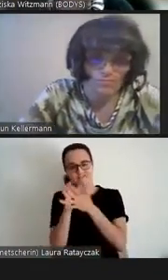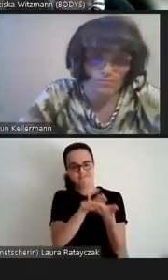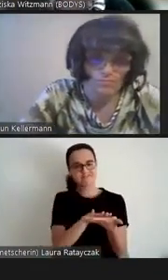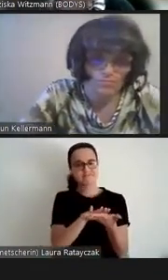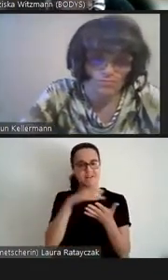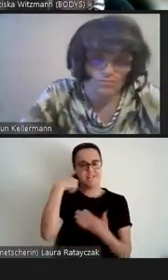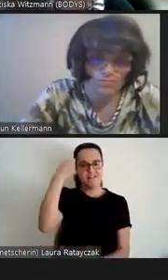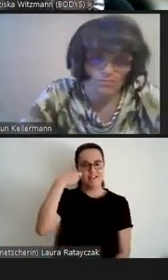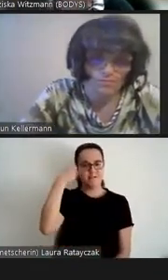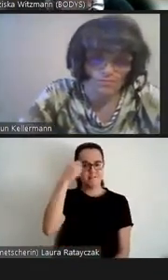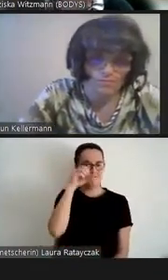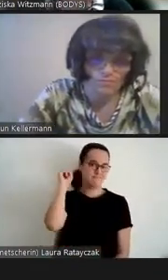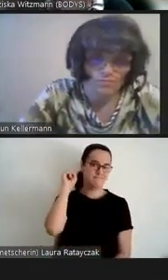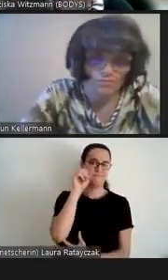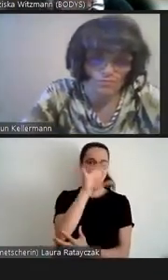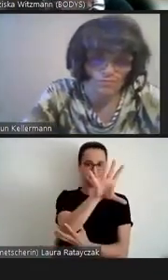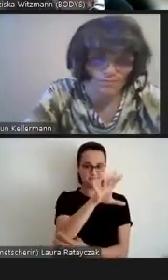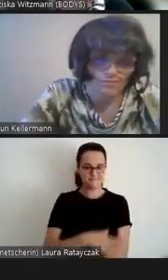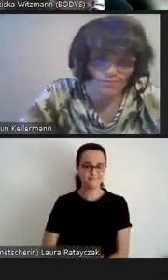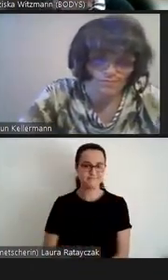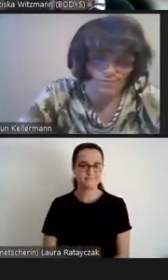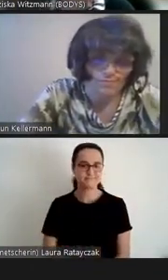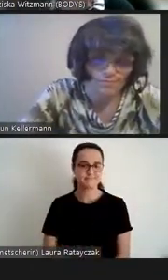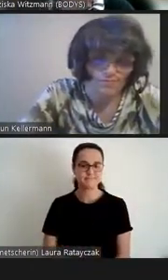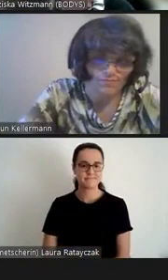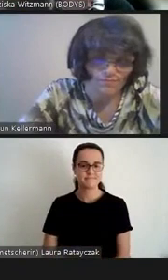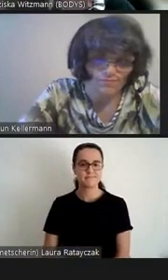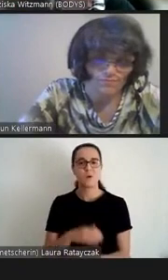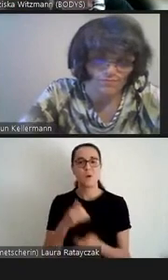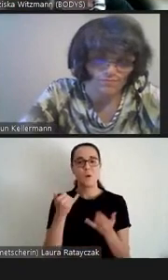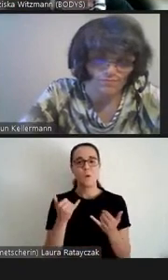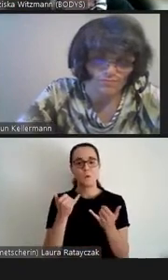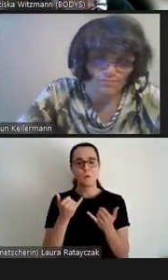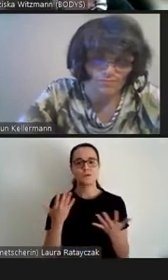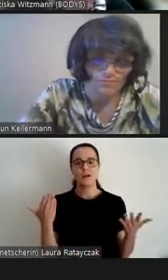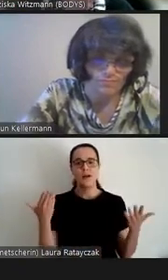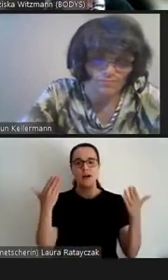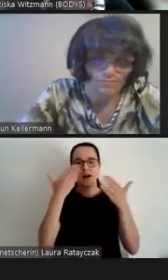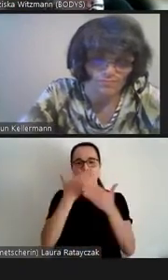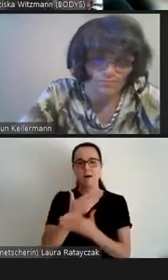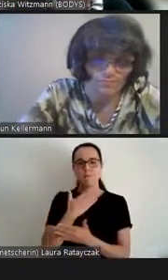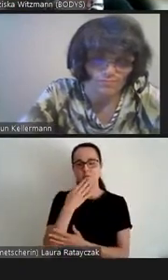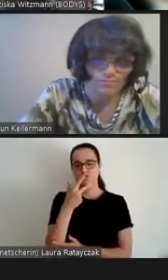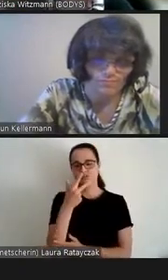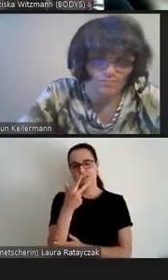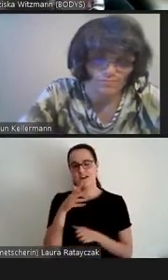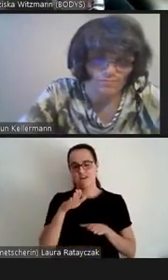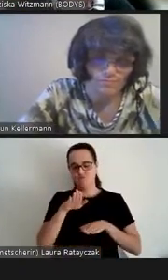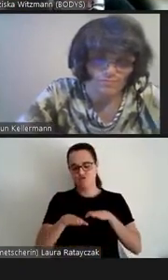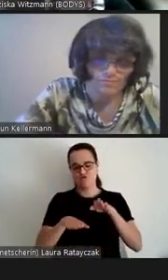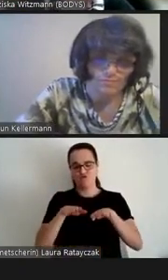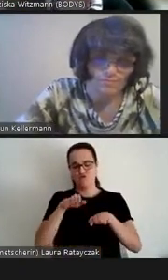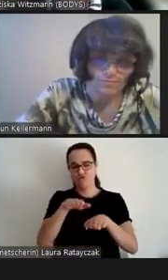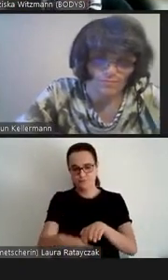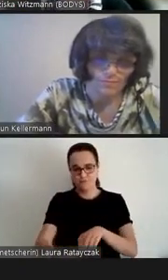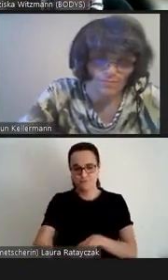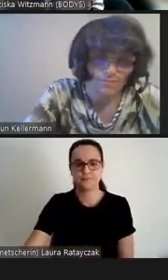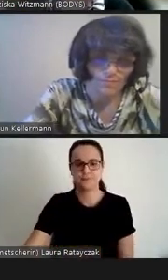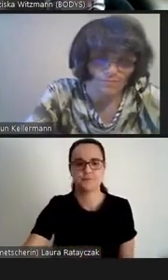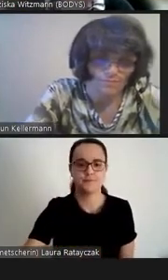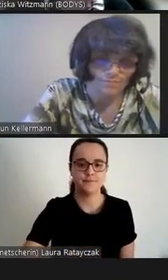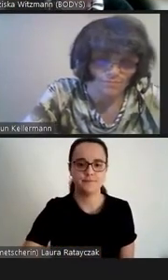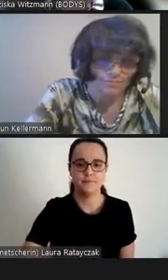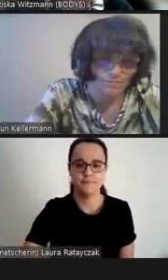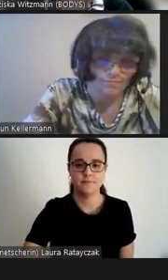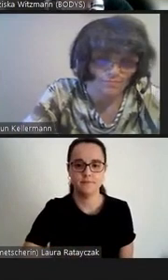hat. Ich möchte heute Abend in drei Schritten vorgehen. Den ersten